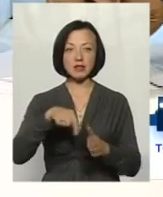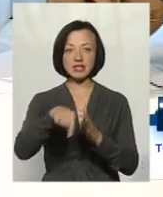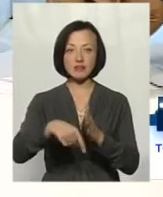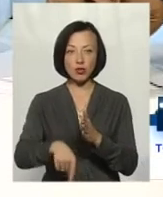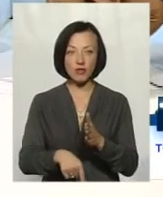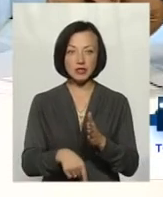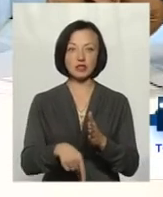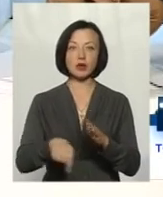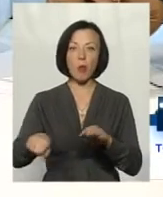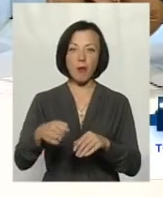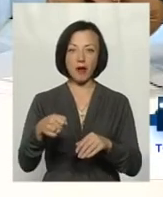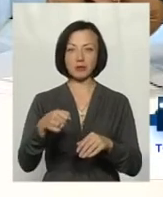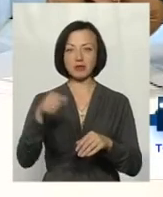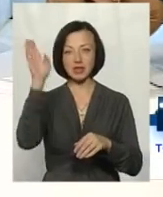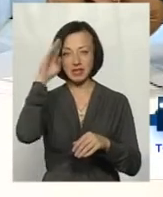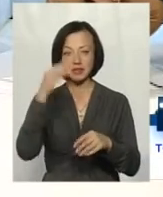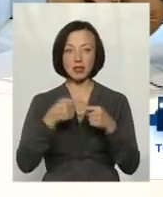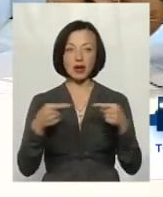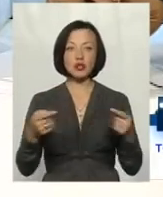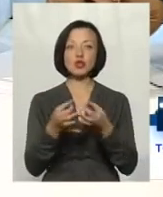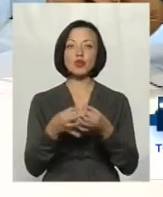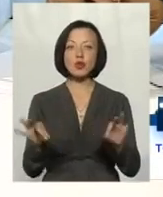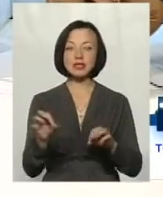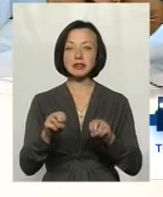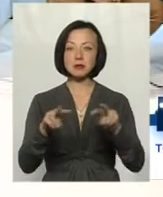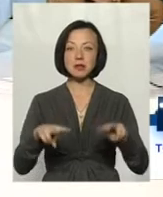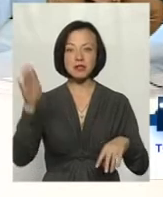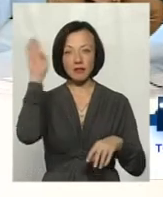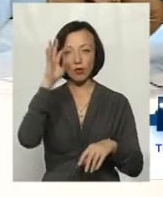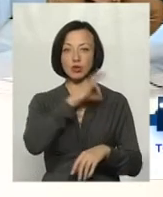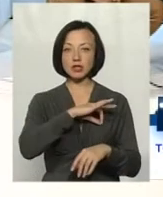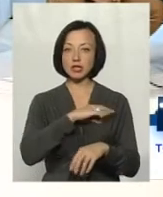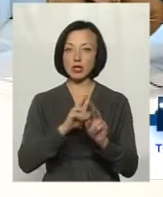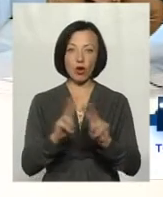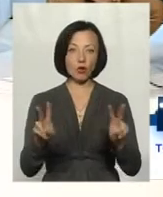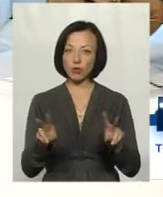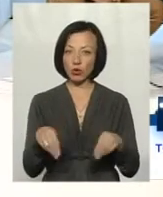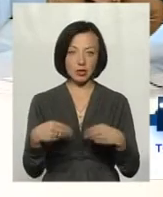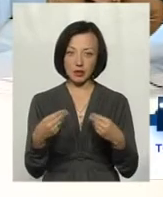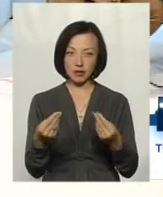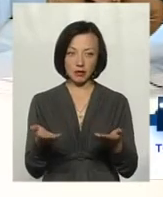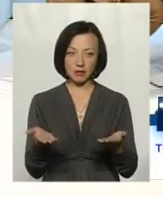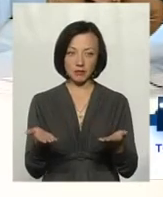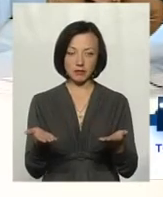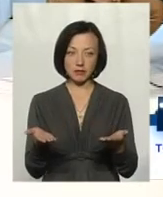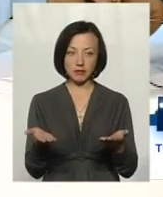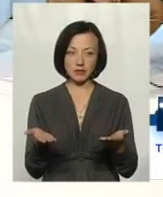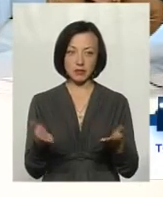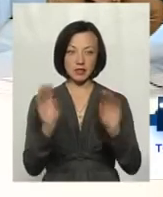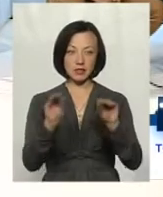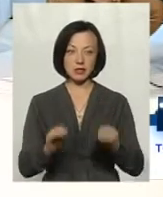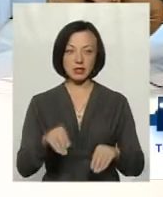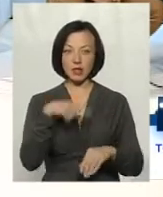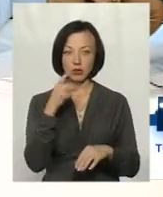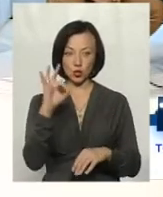буріння свердловин і так далі. Дозвіл на спецводокористування ніхто, по суті, не бере, немає. Статистика